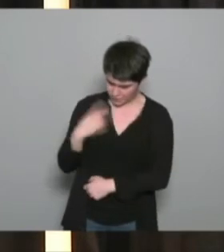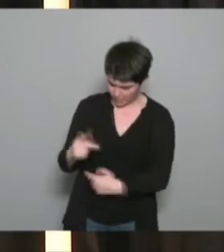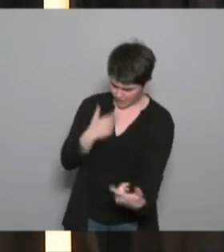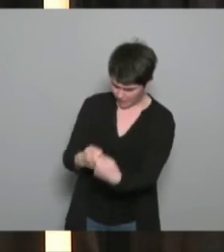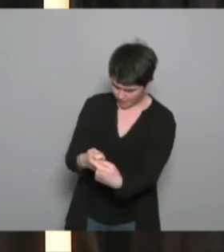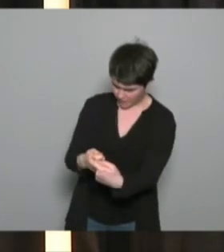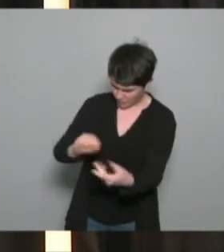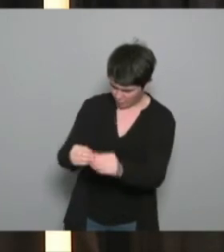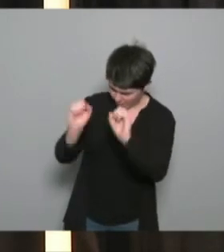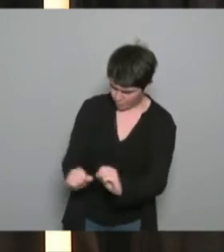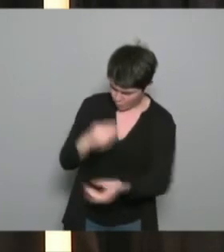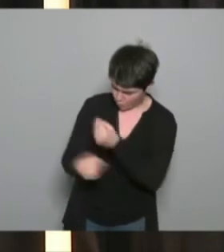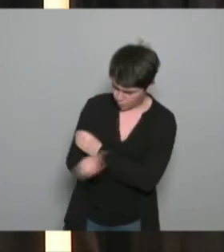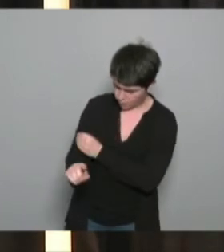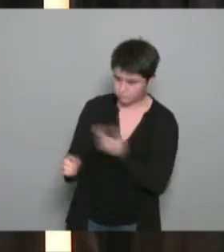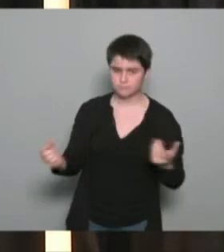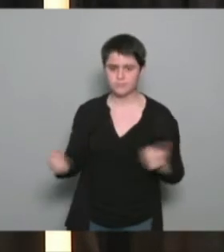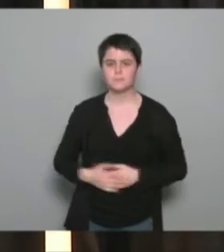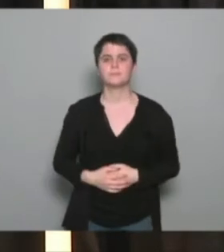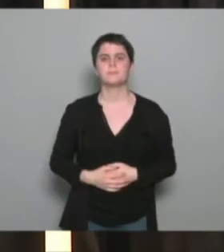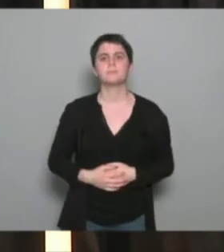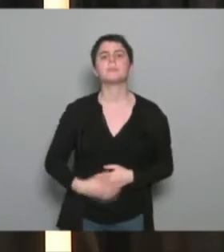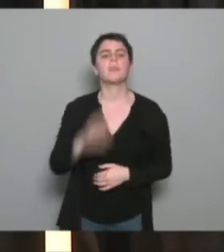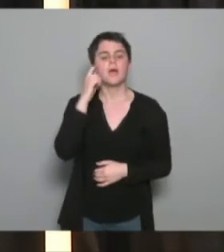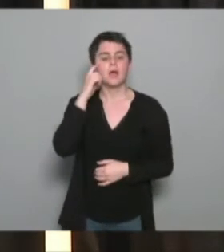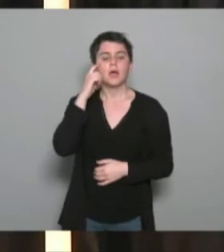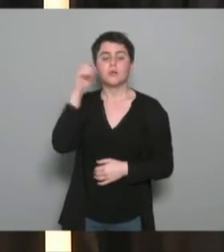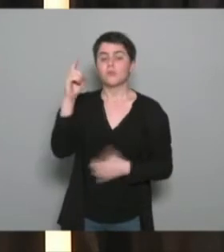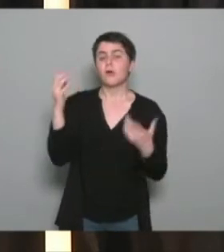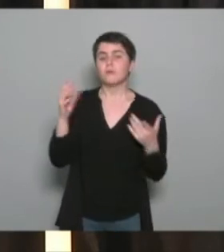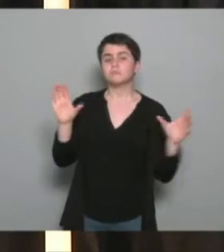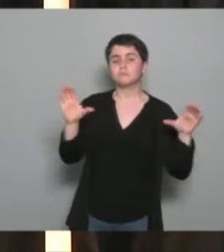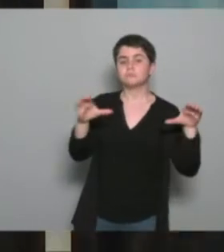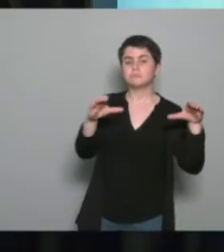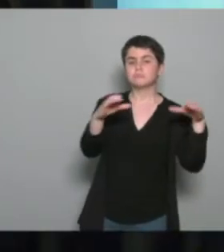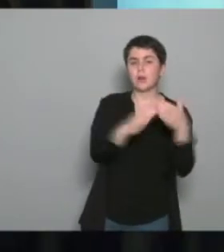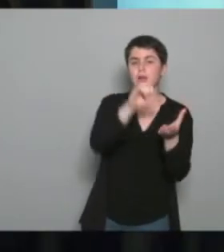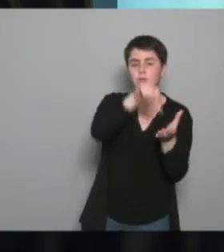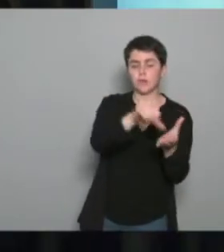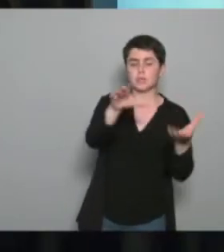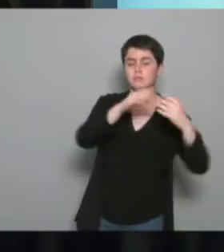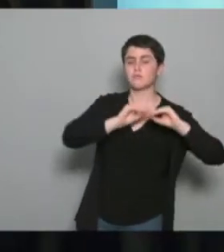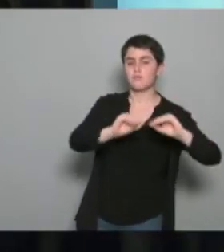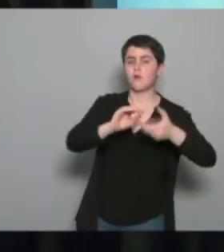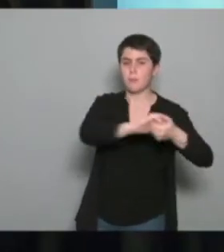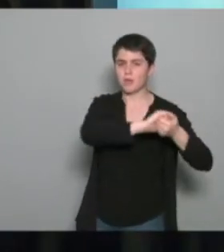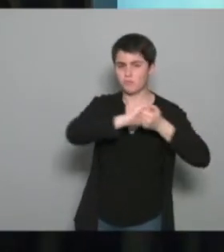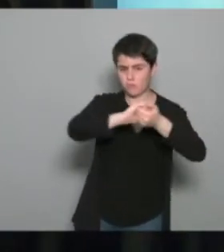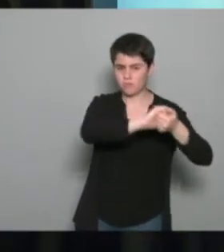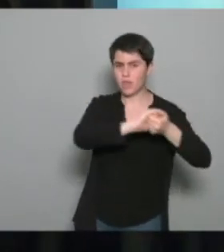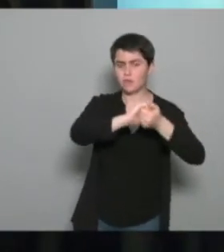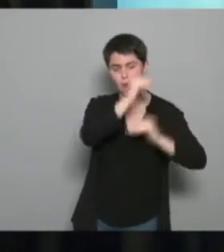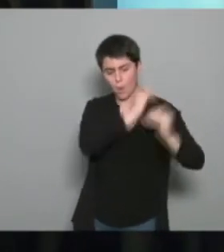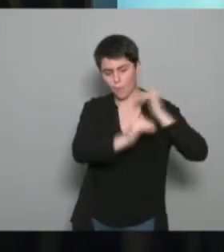crois que dans les formations qui sont mises en place aujourd'hui par les organismes de formation des fédérations relayées par les ligues c'est pris en compte quand même